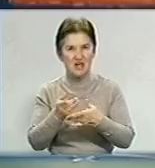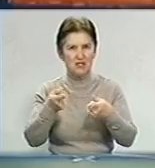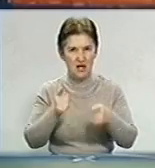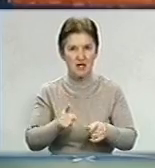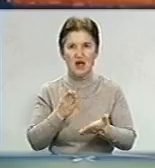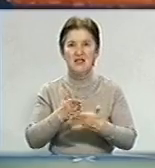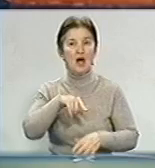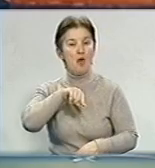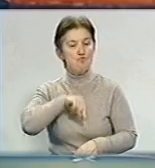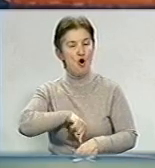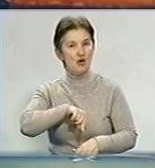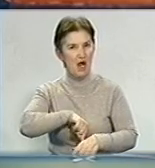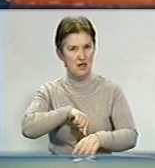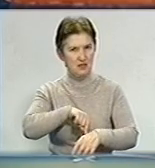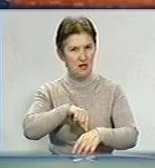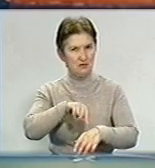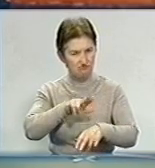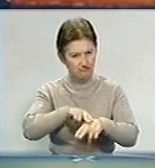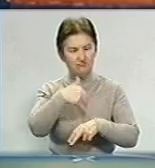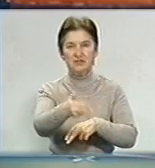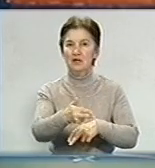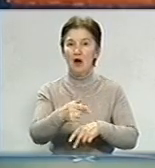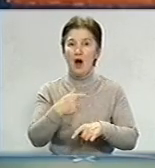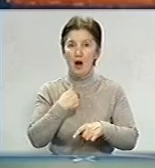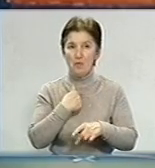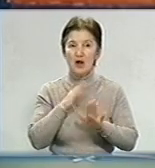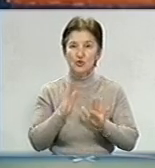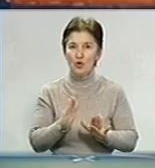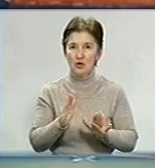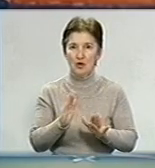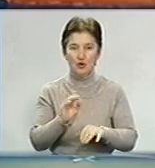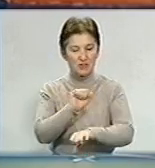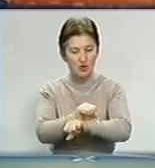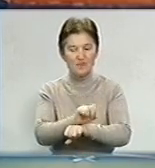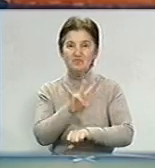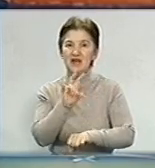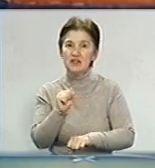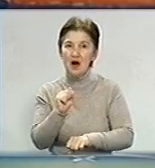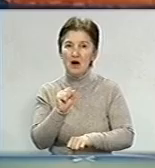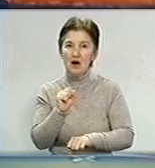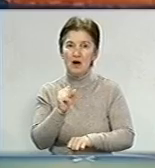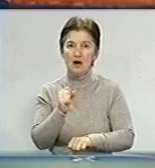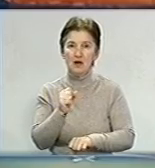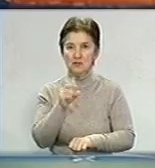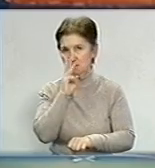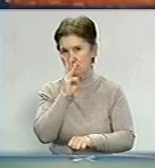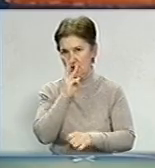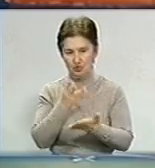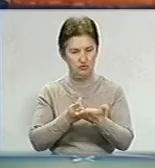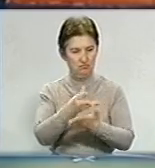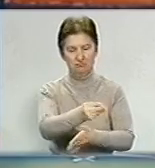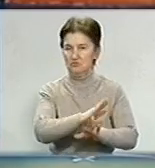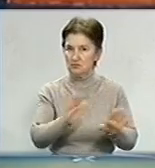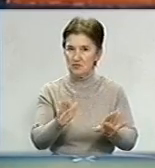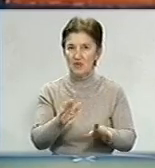моральна шкода, але ми зосереджуємося на виплаті реальної заробітної плати. Є державною виконавчою службою люди,